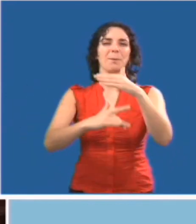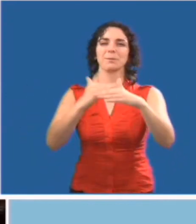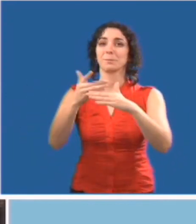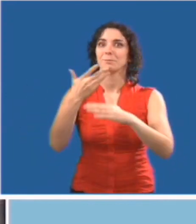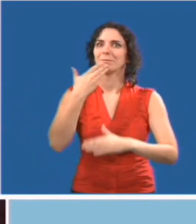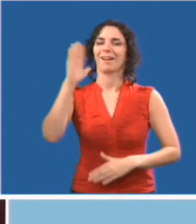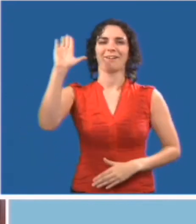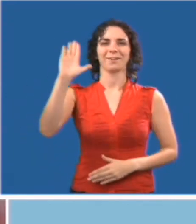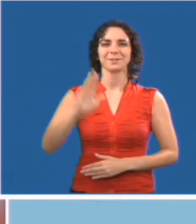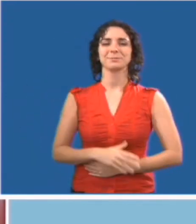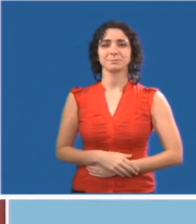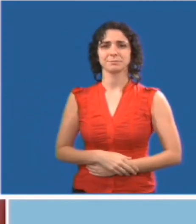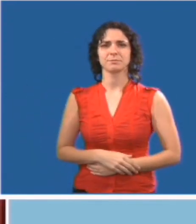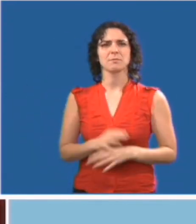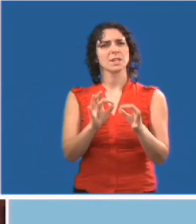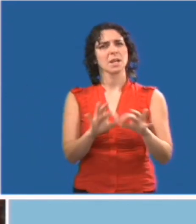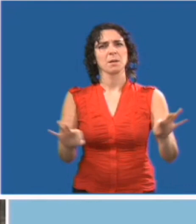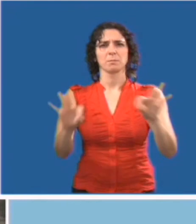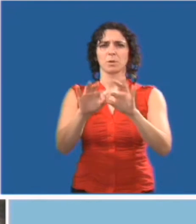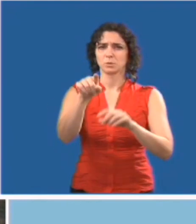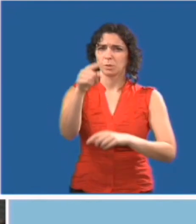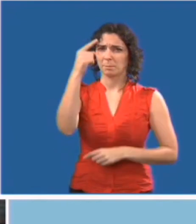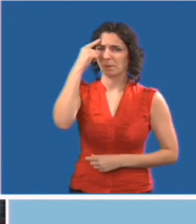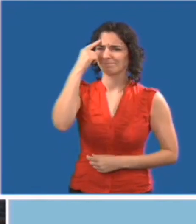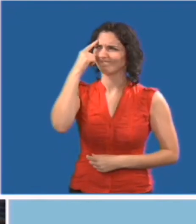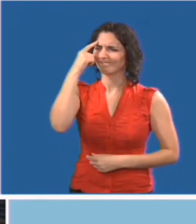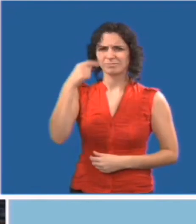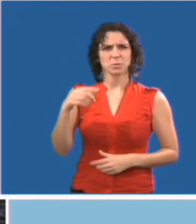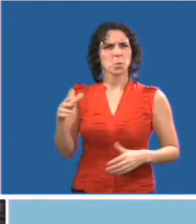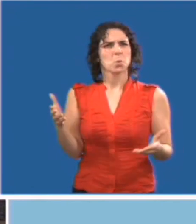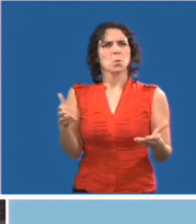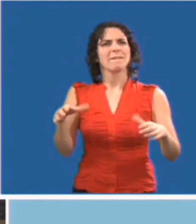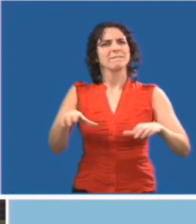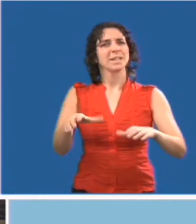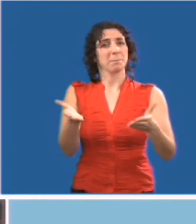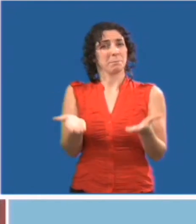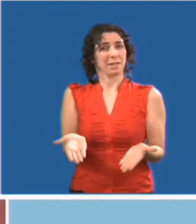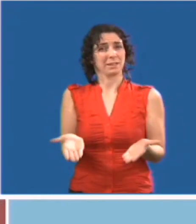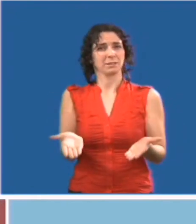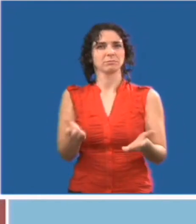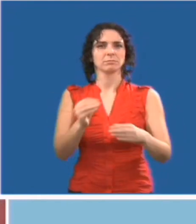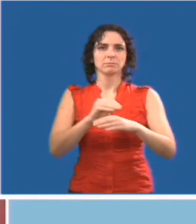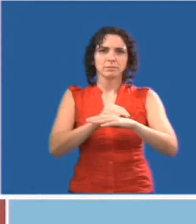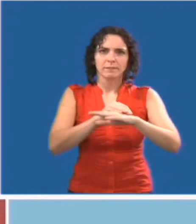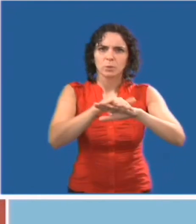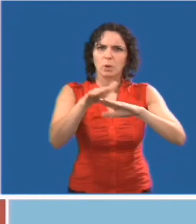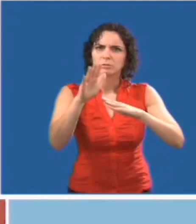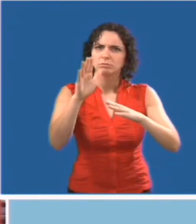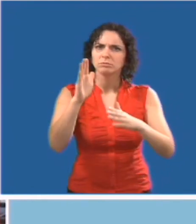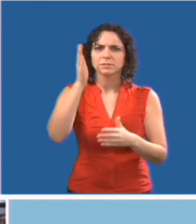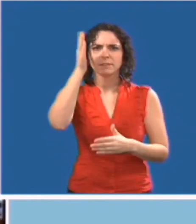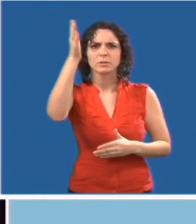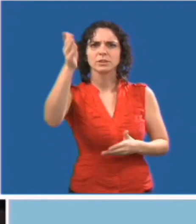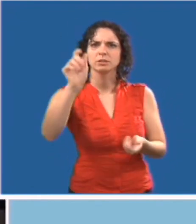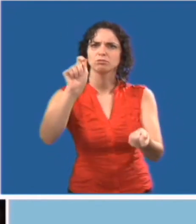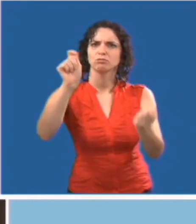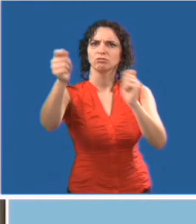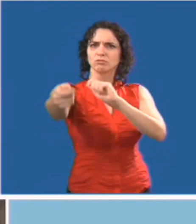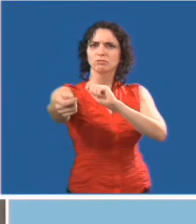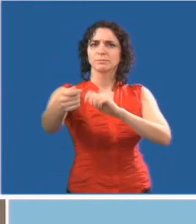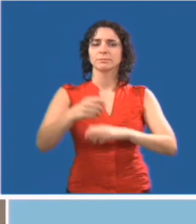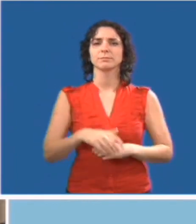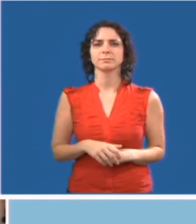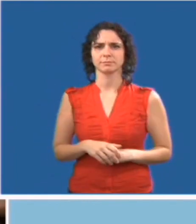conséquences favorables que les efforts que nous déployons aujourd'hui auront sur l'attitude